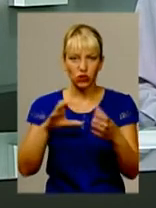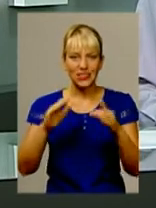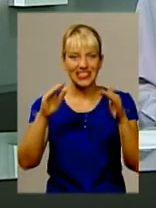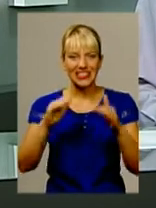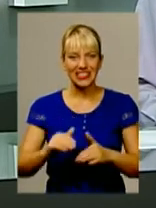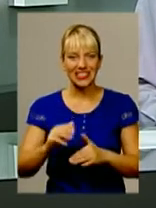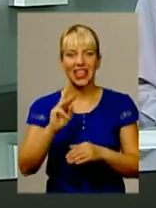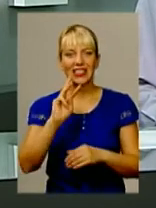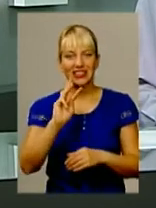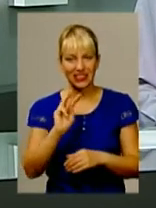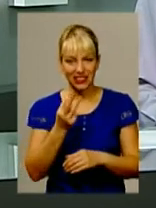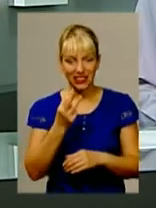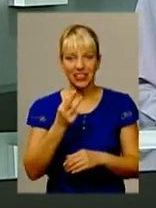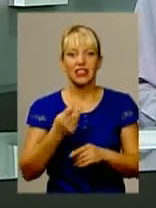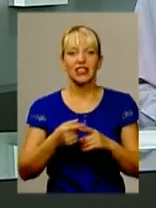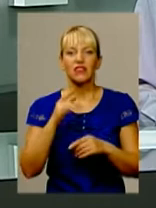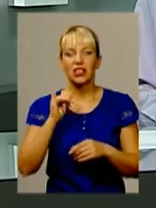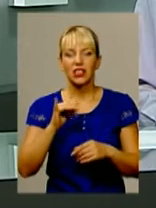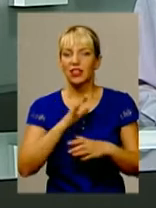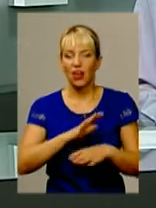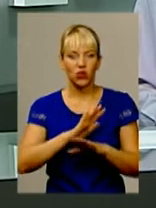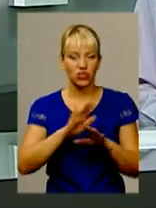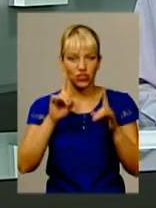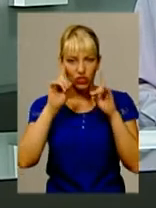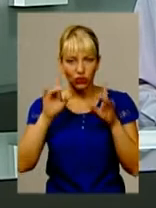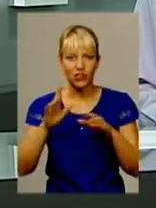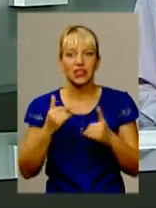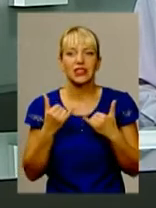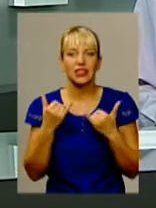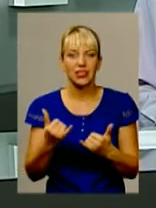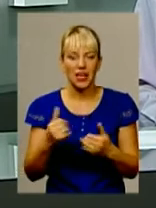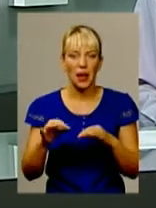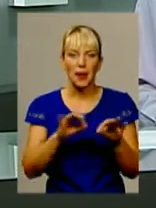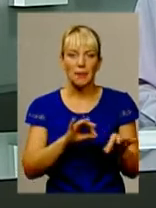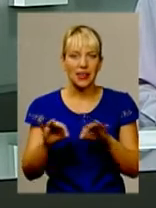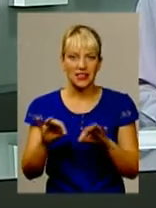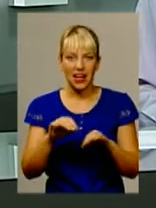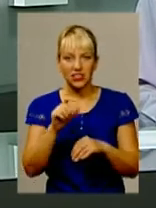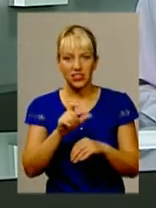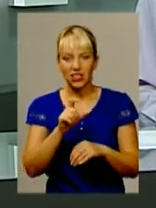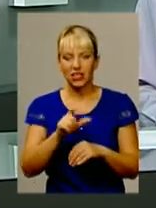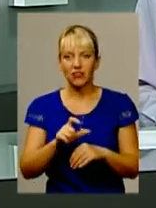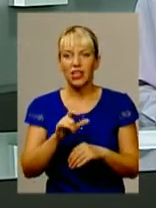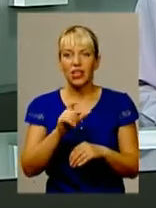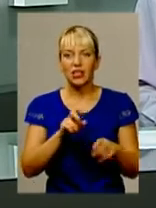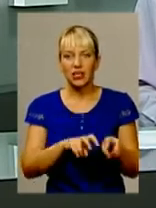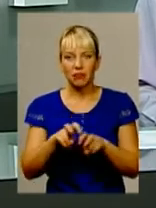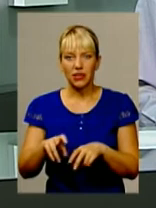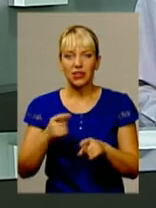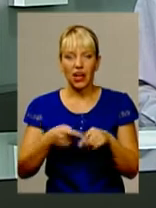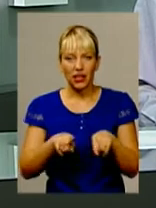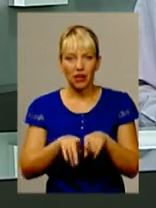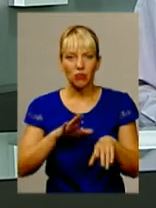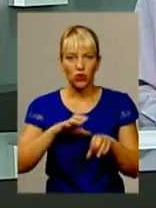на півгривні. Не очікувано ні для пасажирів, ні для перевізників. Таке рішення ухвалив виконком Хмельницької міської ради після